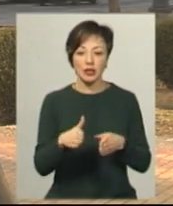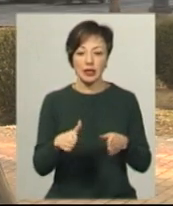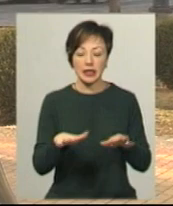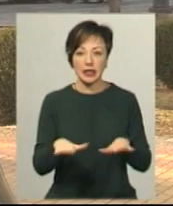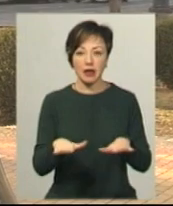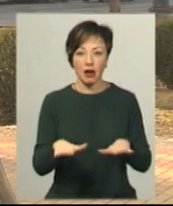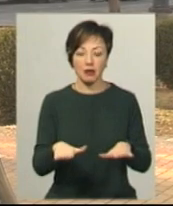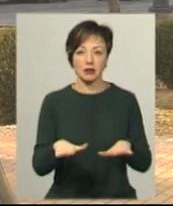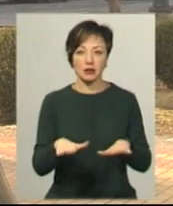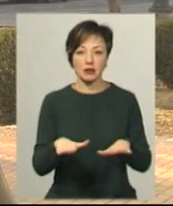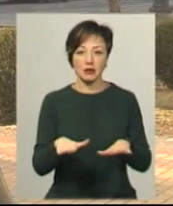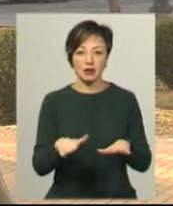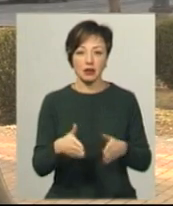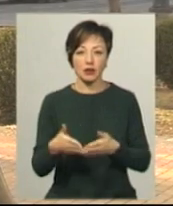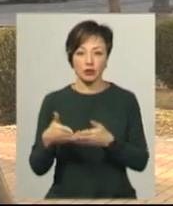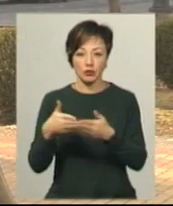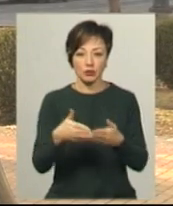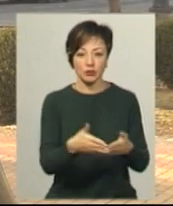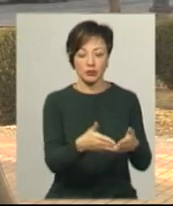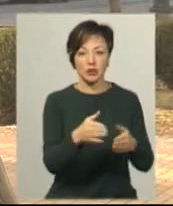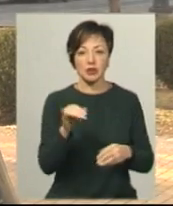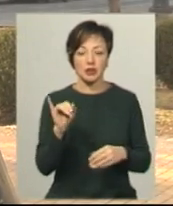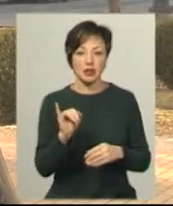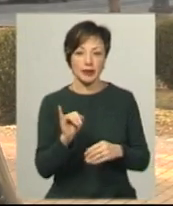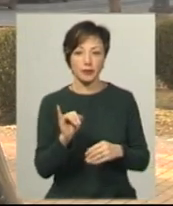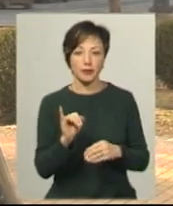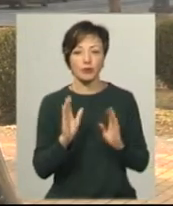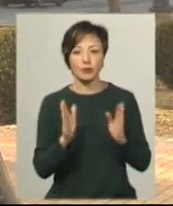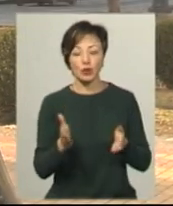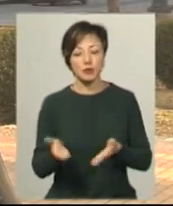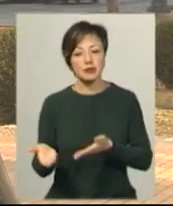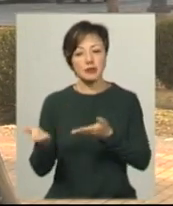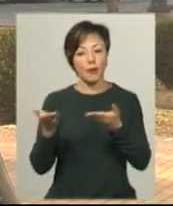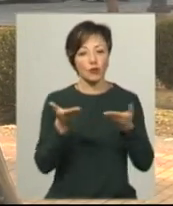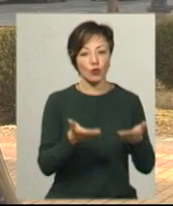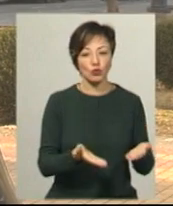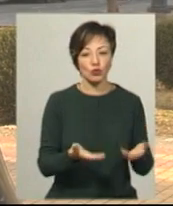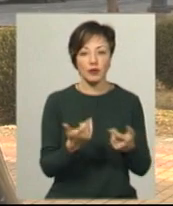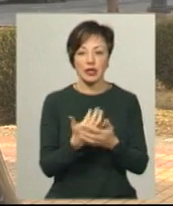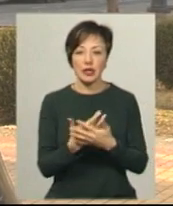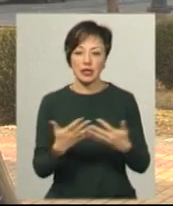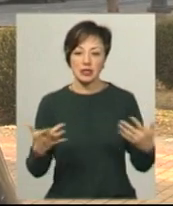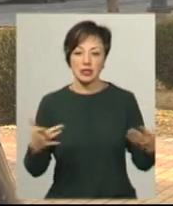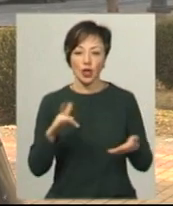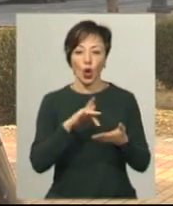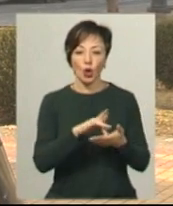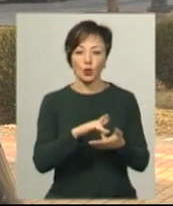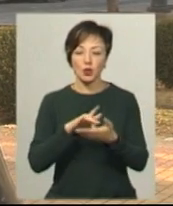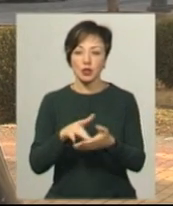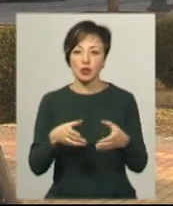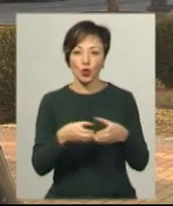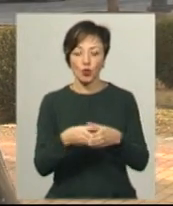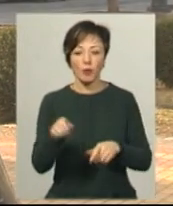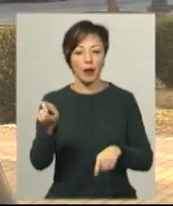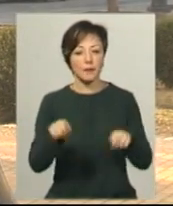пройдена судном. І будемо запрошувати різні туристичні групи, щоб вони